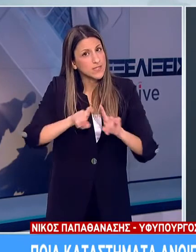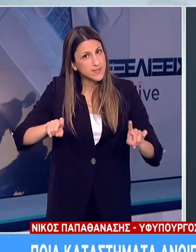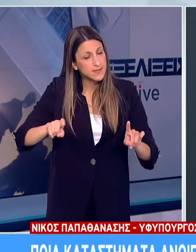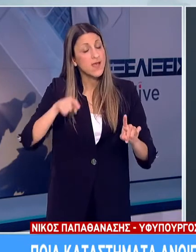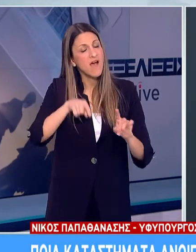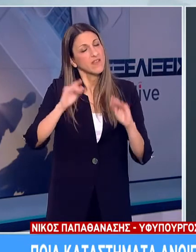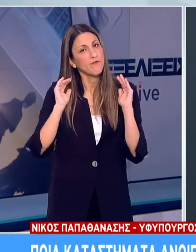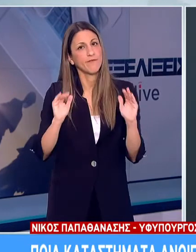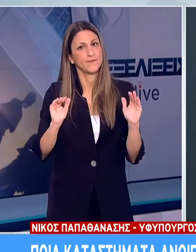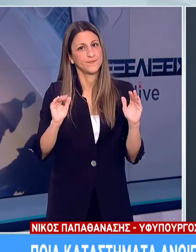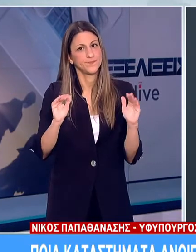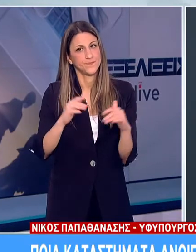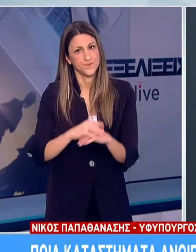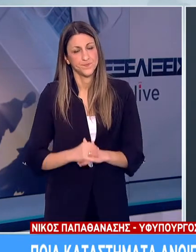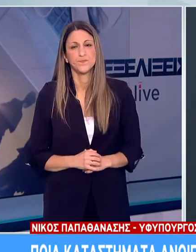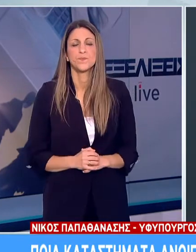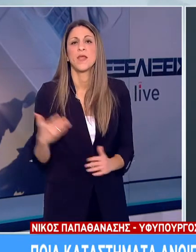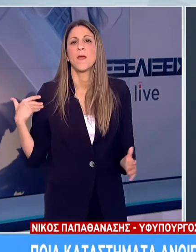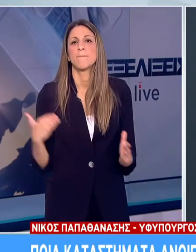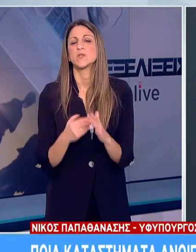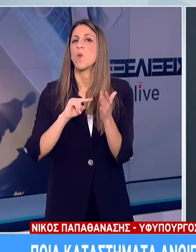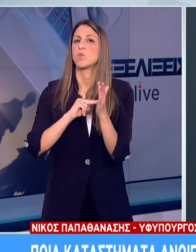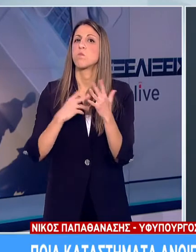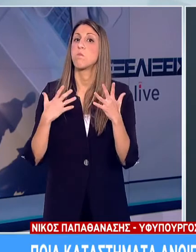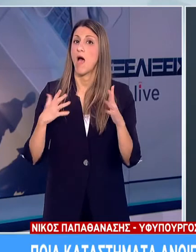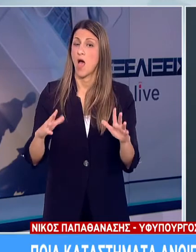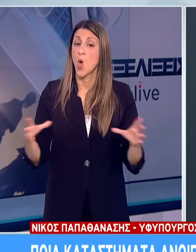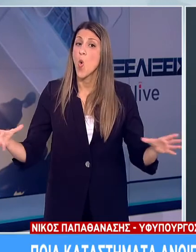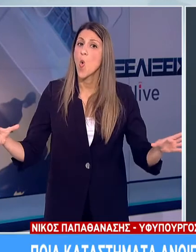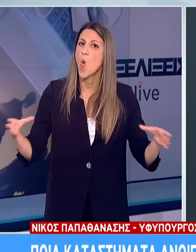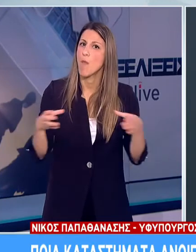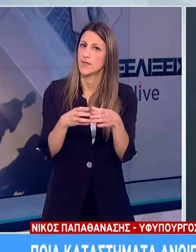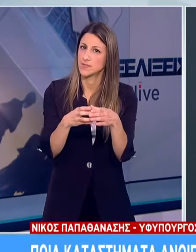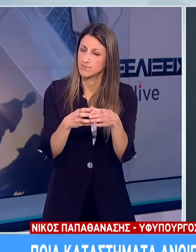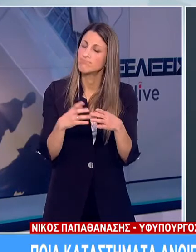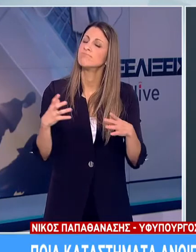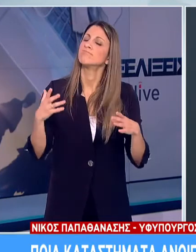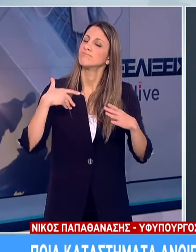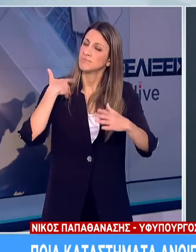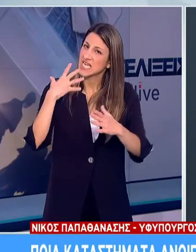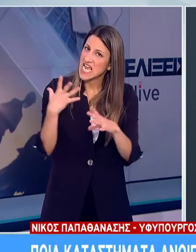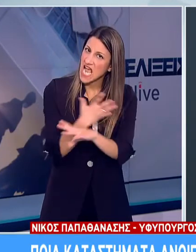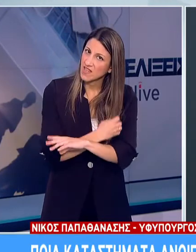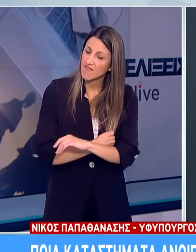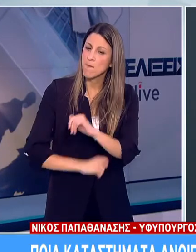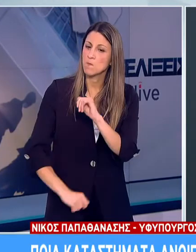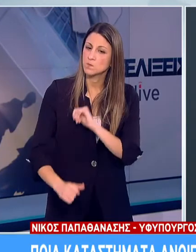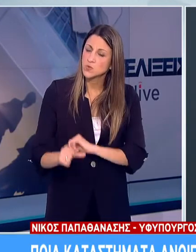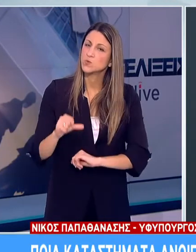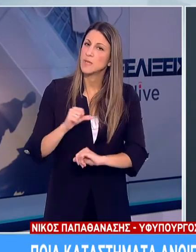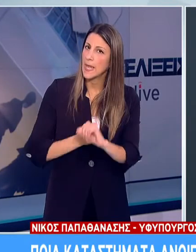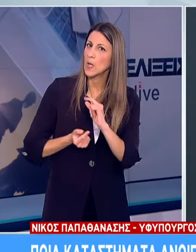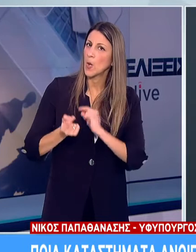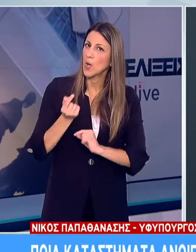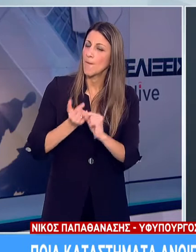αγαπητοί συμπολίτες, προσέξαμε. Σταθήκαμε όλοι μαζί ενωμένοι. Γι' αυτό και επιστρέψαμε με πολύ προσεκτικά και